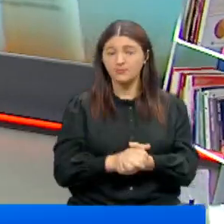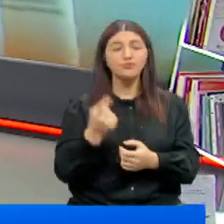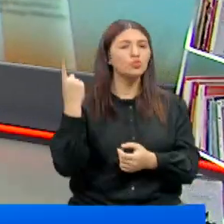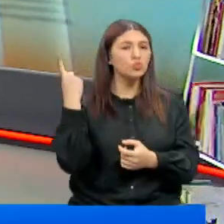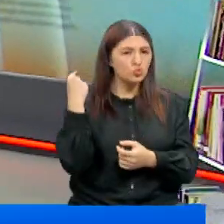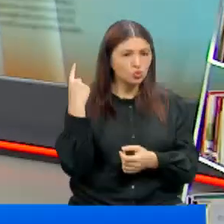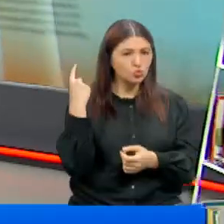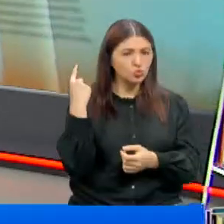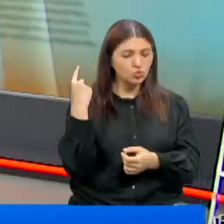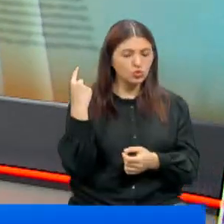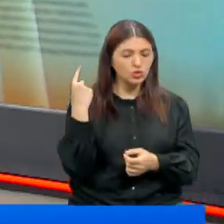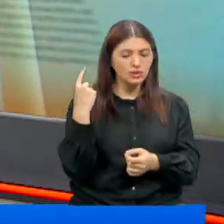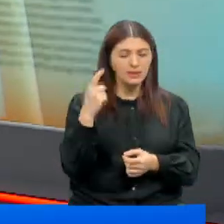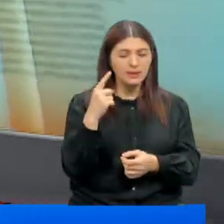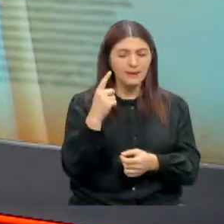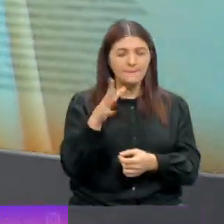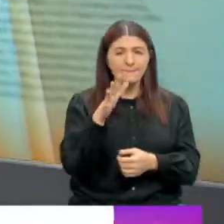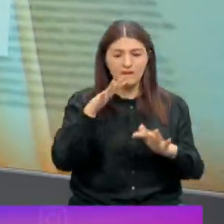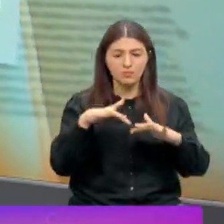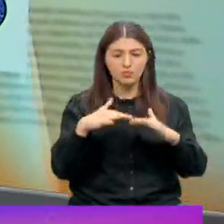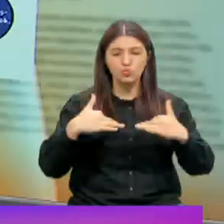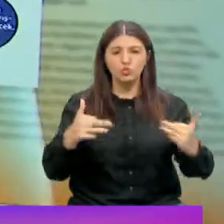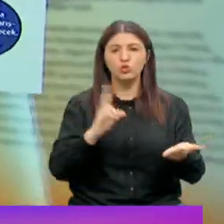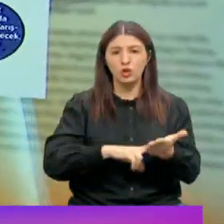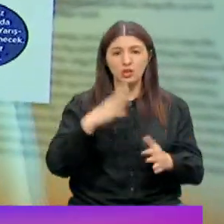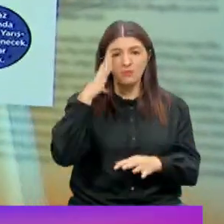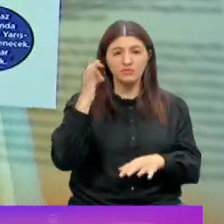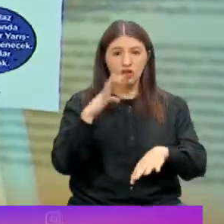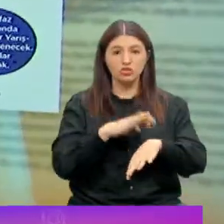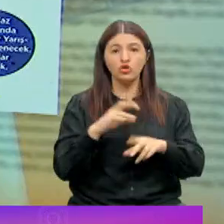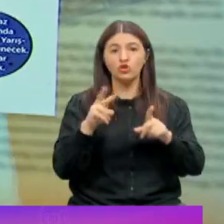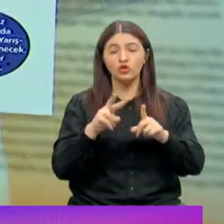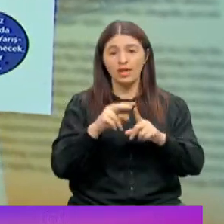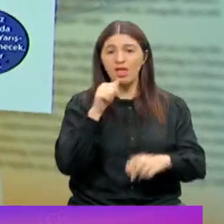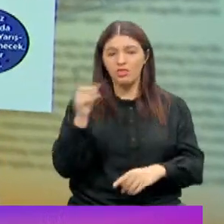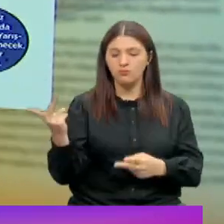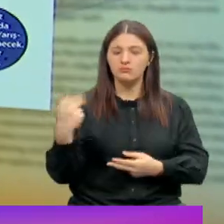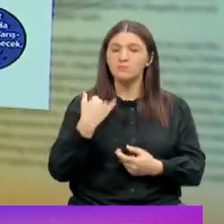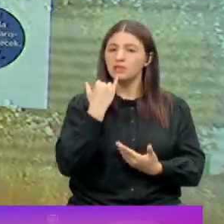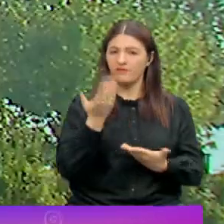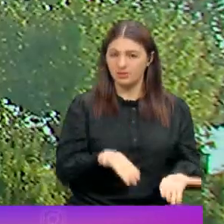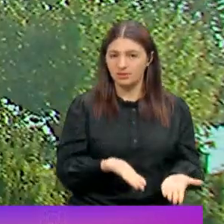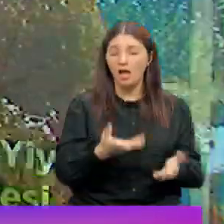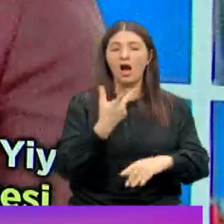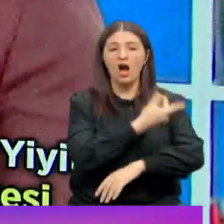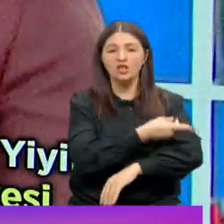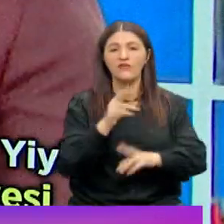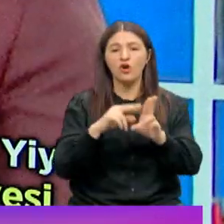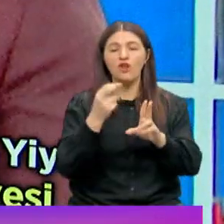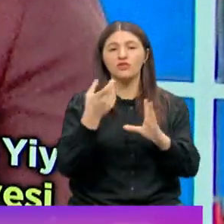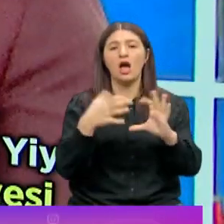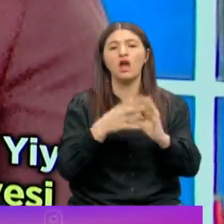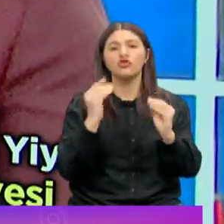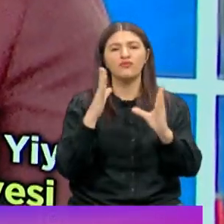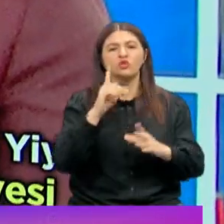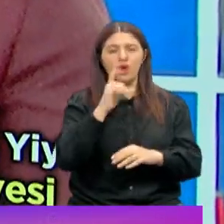Dün, Bilim Kurulu üyesi Prof. Dr. Nurettin Yiğit konuğumuzdu. Aşı ve koronaya dair